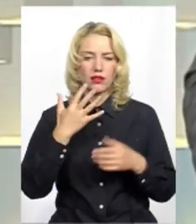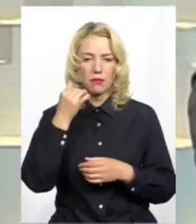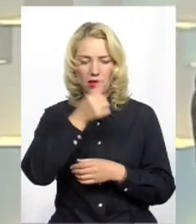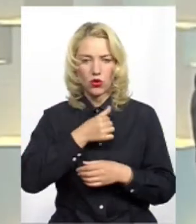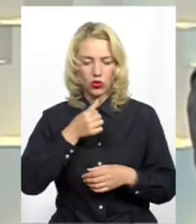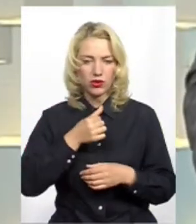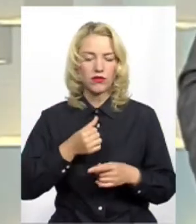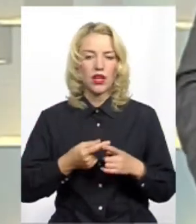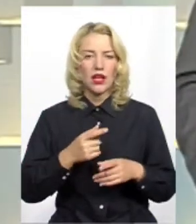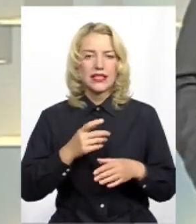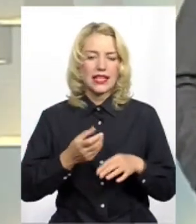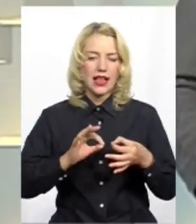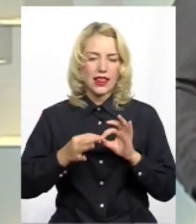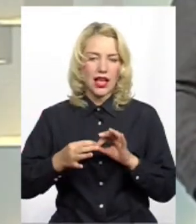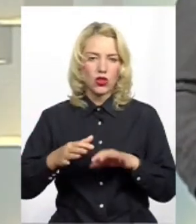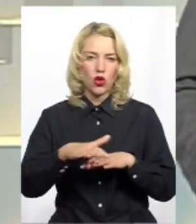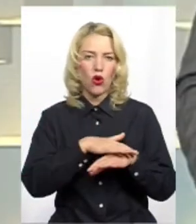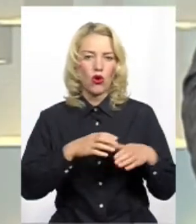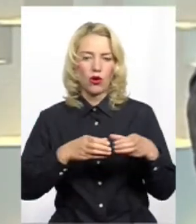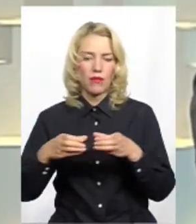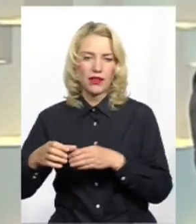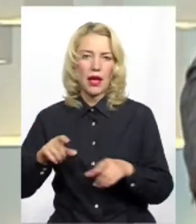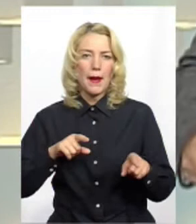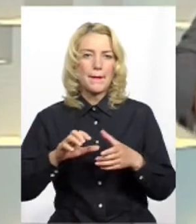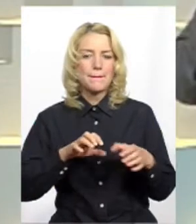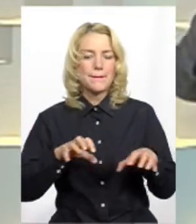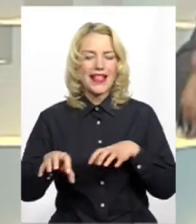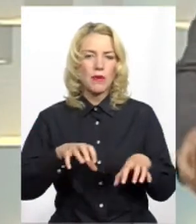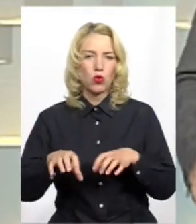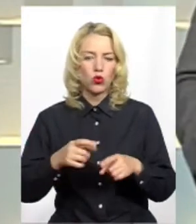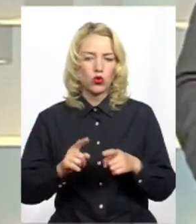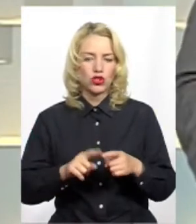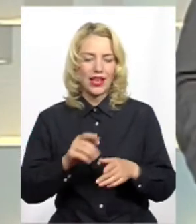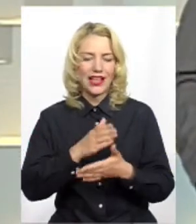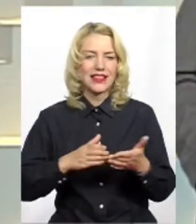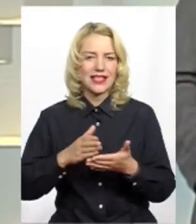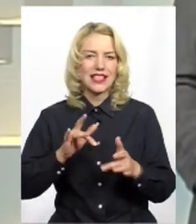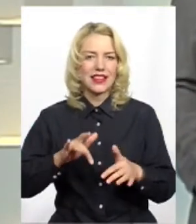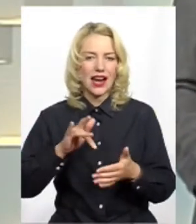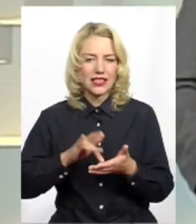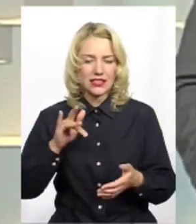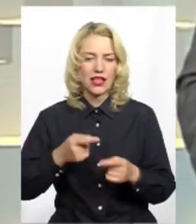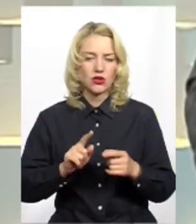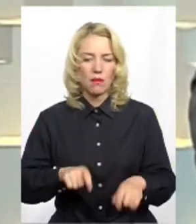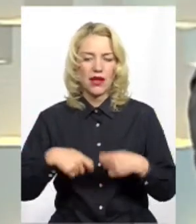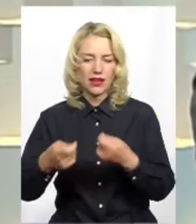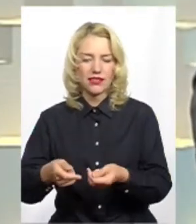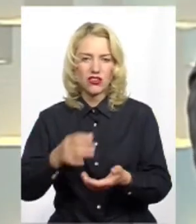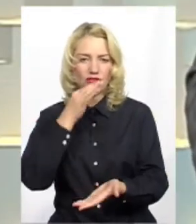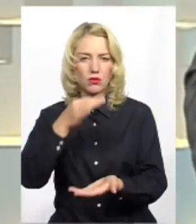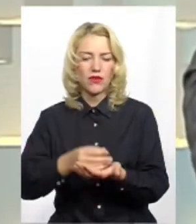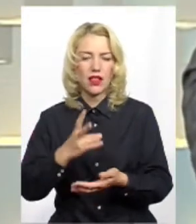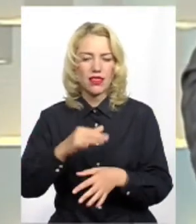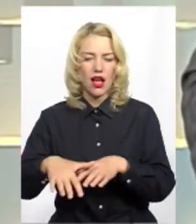громадам, маніпулюючи децентралізацією, перекидаючи повноваження на територіальні громади, міста